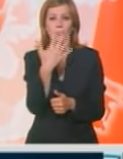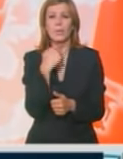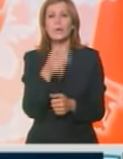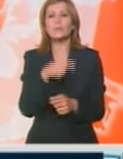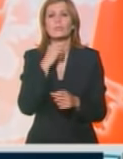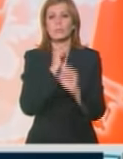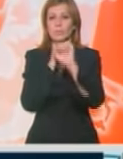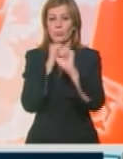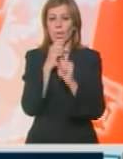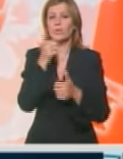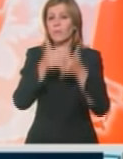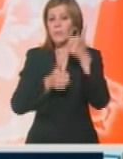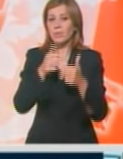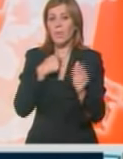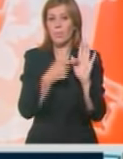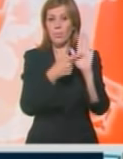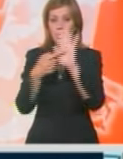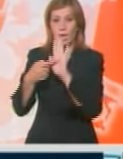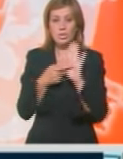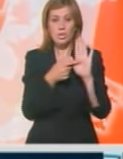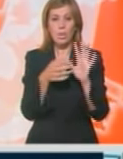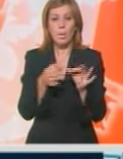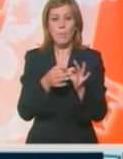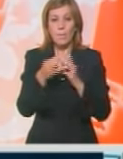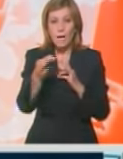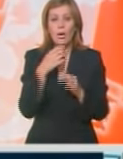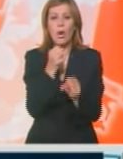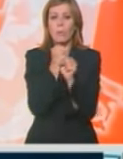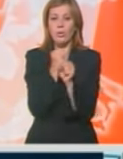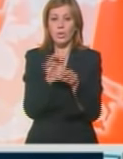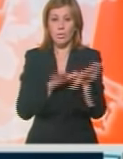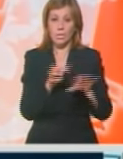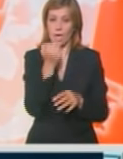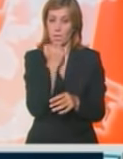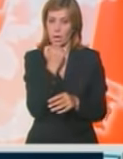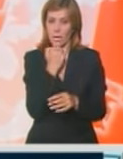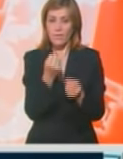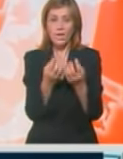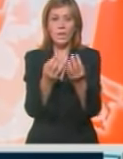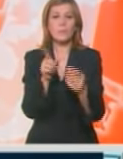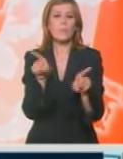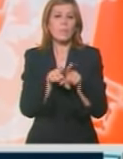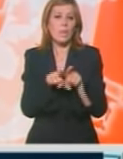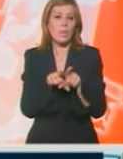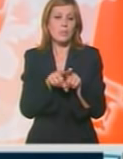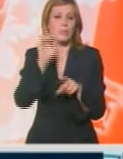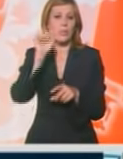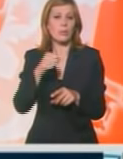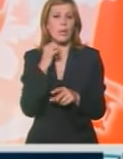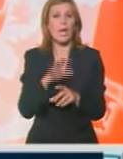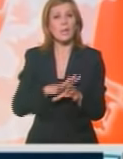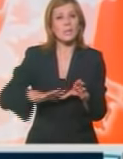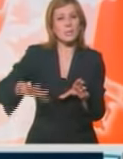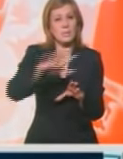saboru Trubača da prikažemo mere podrške Ministarstva poljoprivrede, ali također i da sve